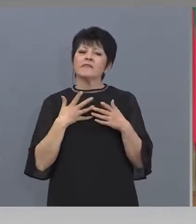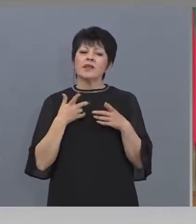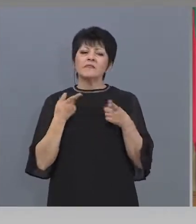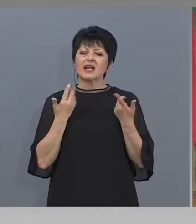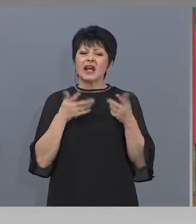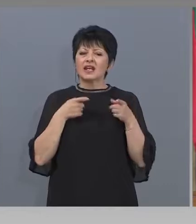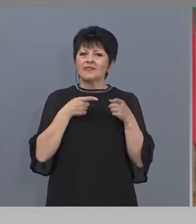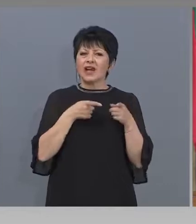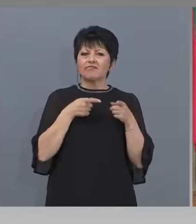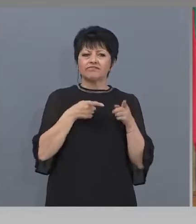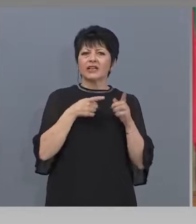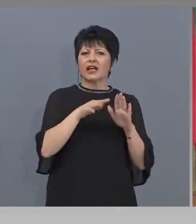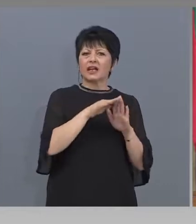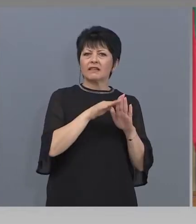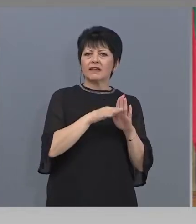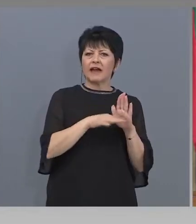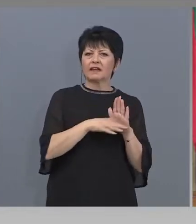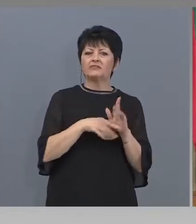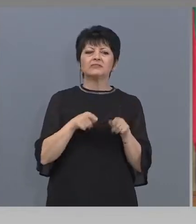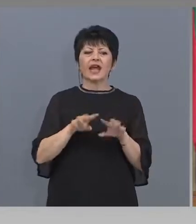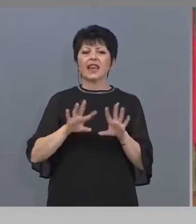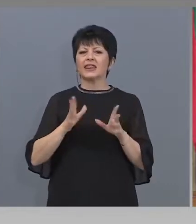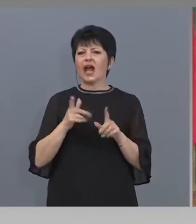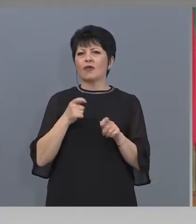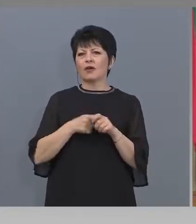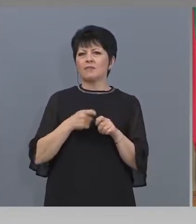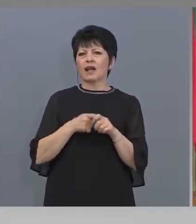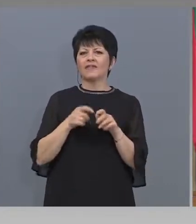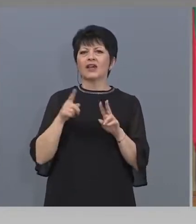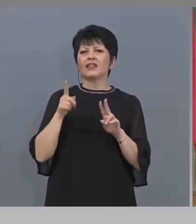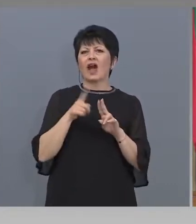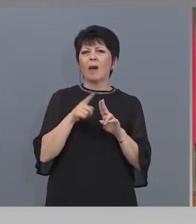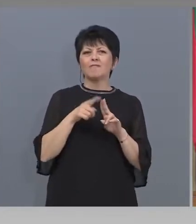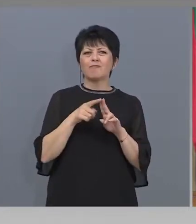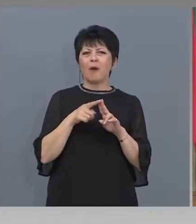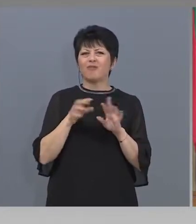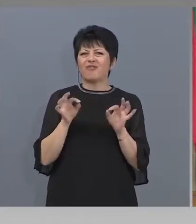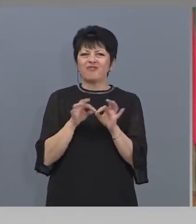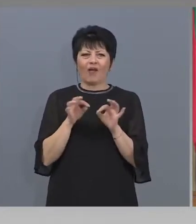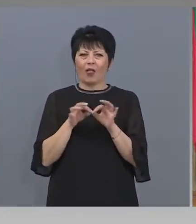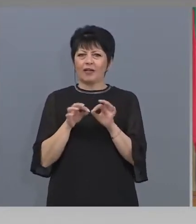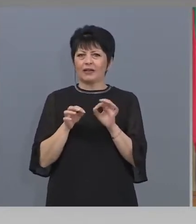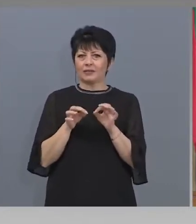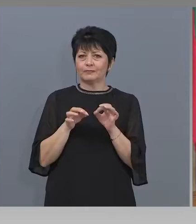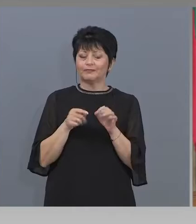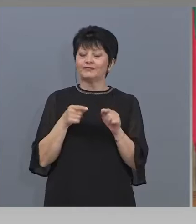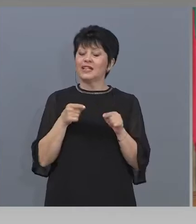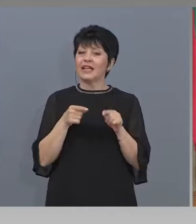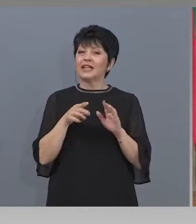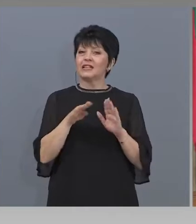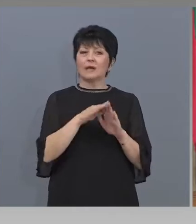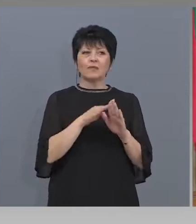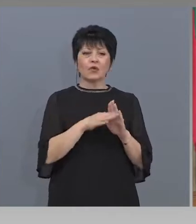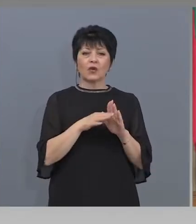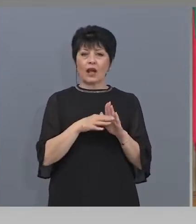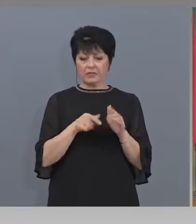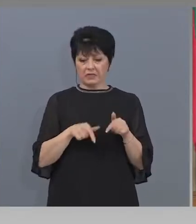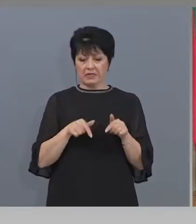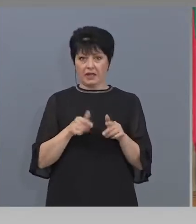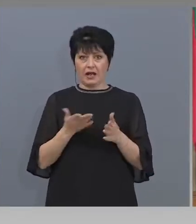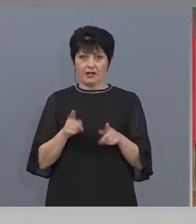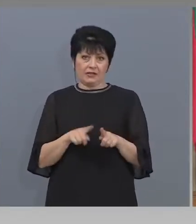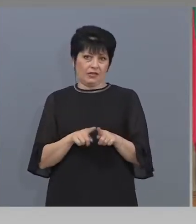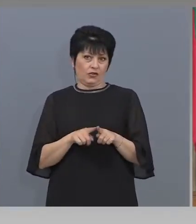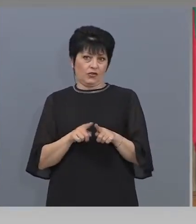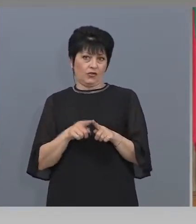произведения? Да речем, някой създава поп-фолк. Да не се окажа, че да се раме... Не, вижте, тези програми, те действат и до сега в Министерството на